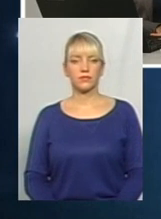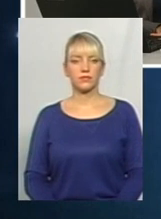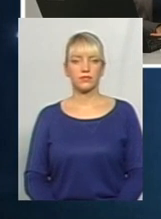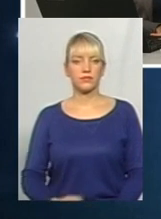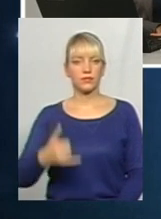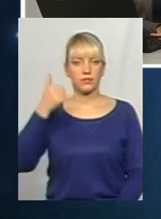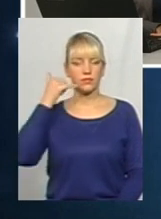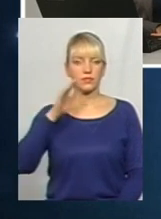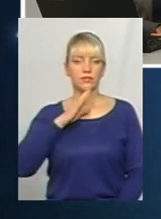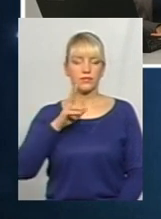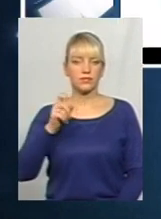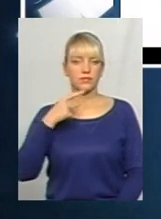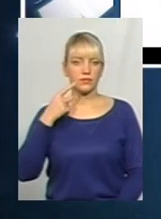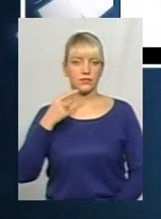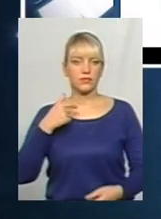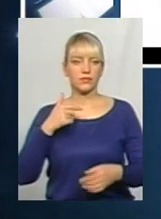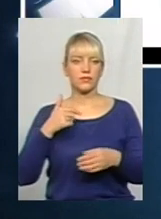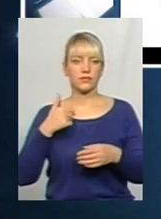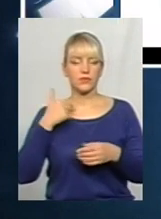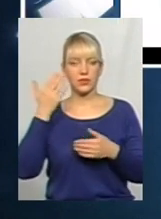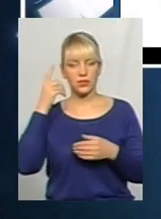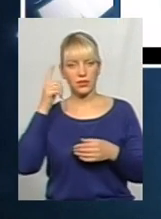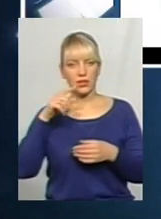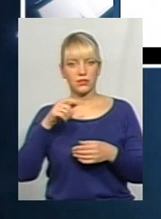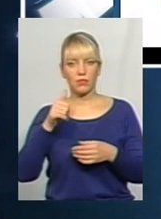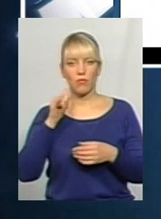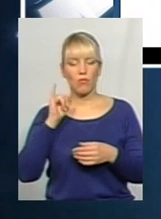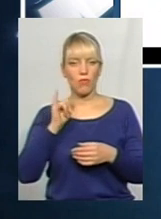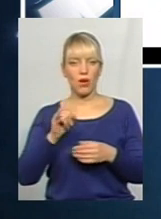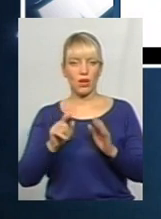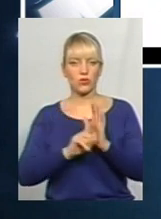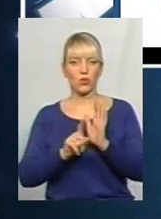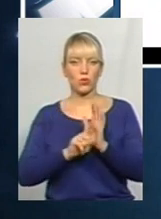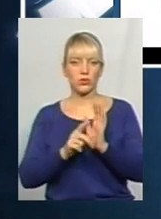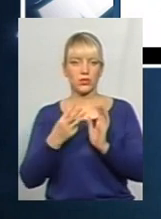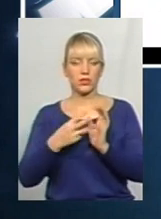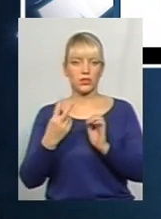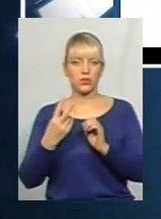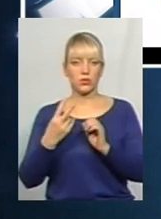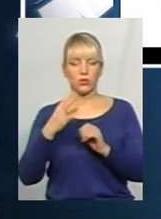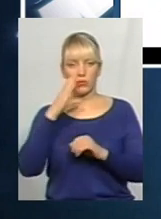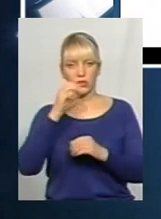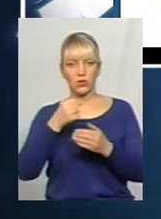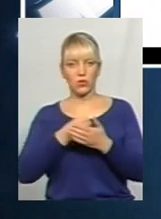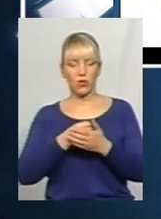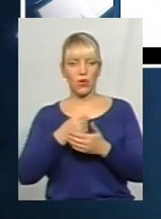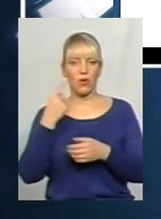Добрий вечір. Ви знаєте, дуже погано ходить 32 маршрутка до обласної віка.